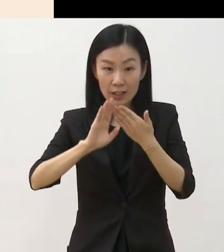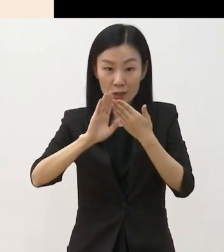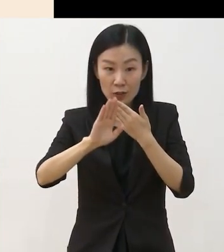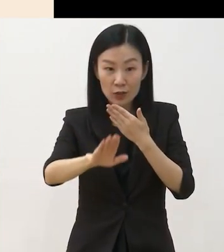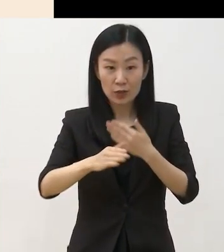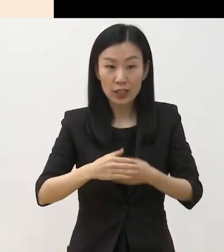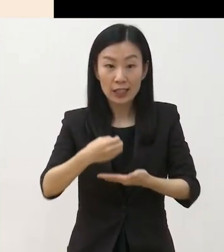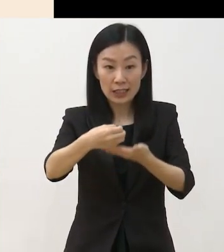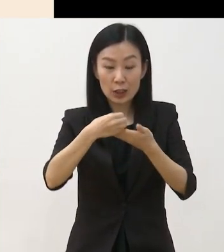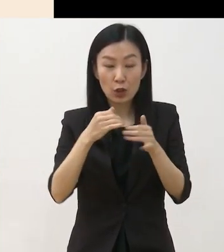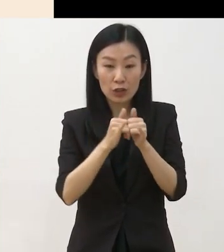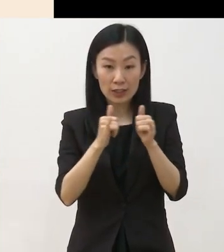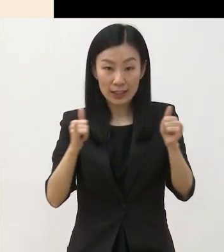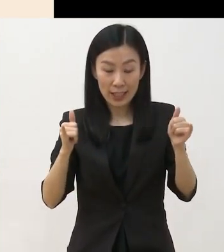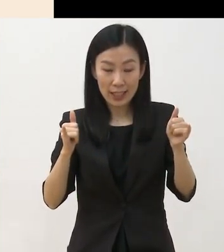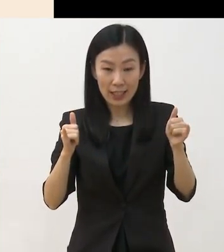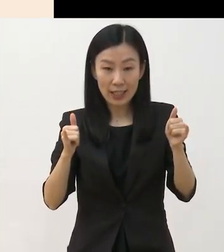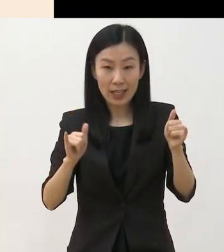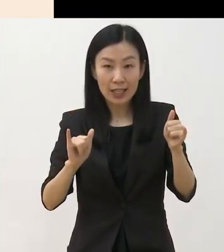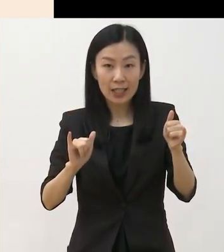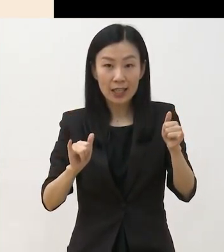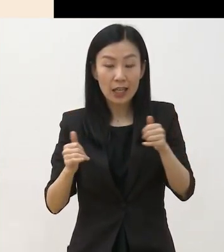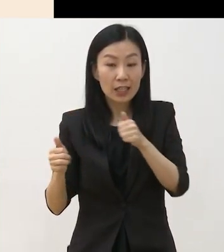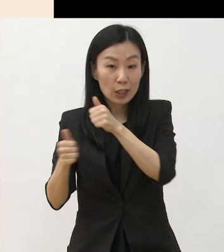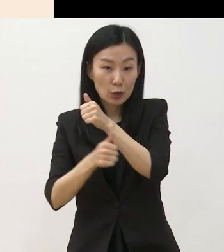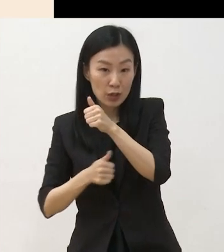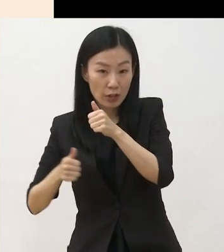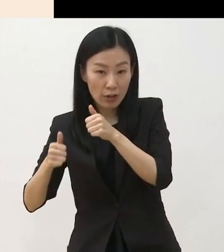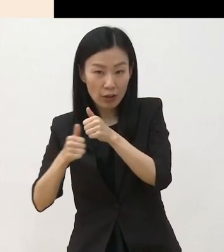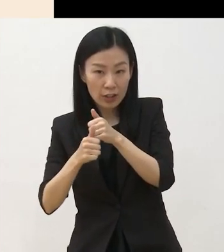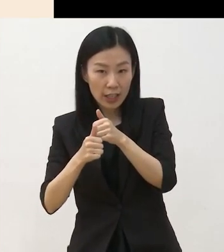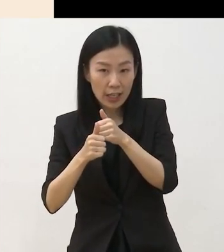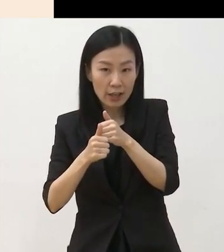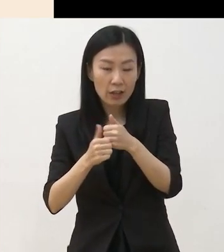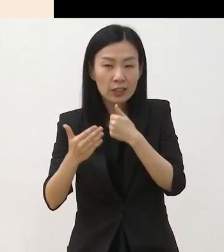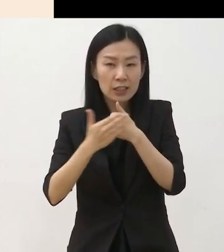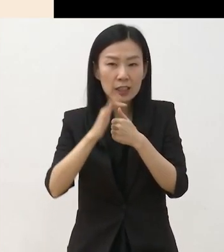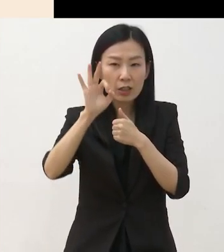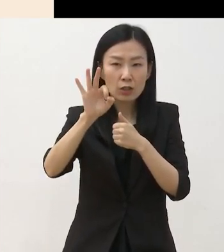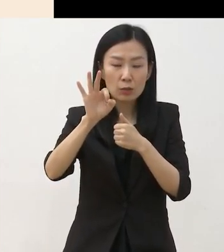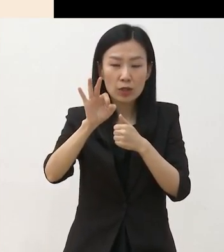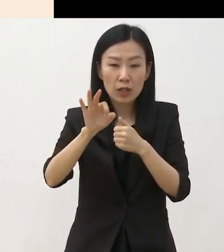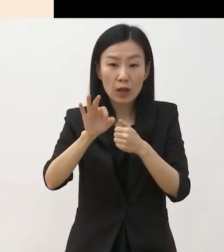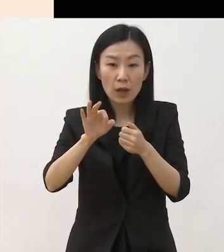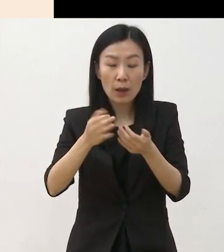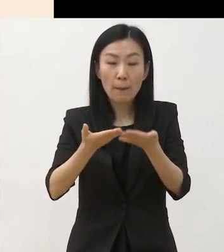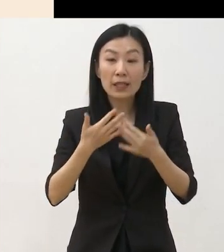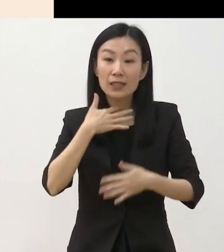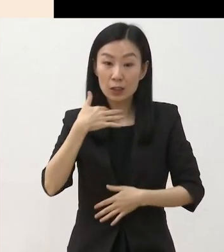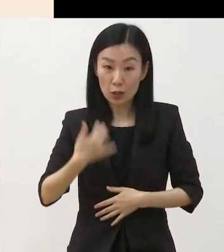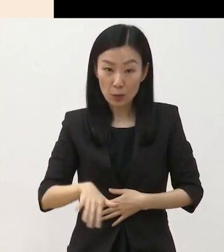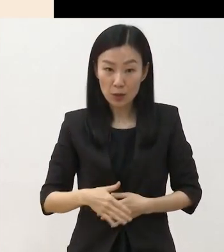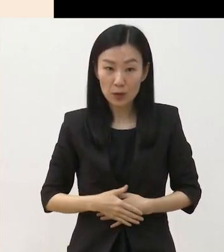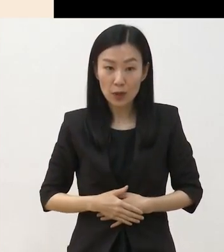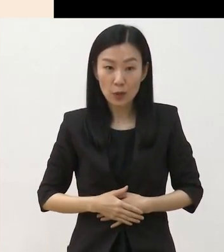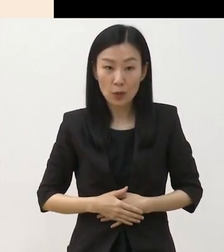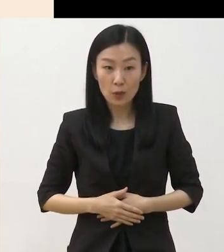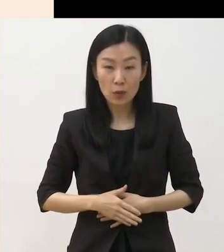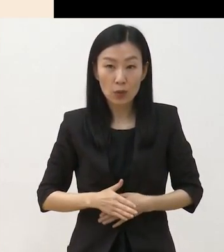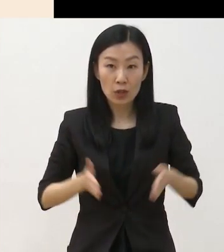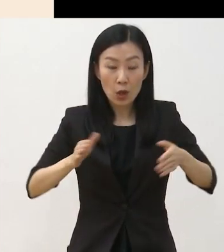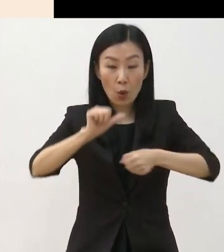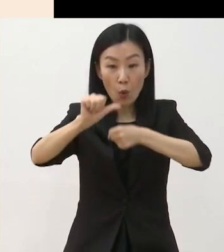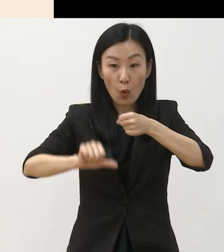기준으로 예술위원회의 지원금 수혜를 받지 않아야 하고요 최근 5년 이내에